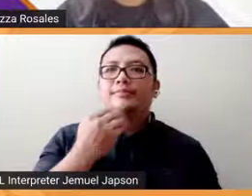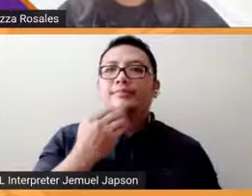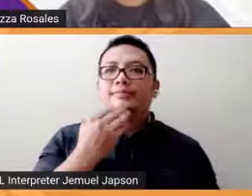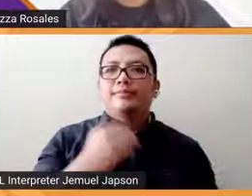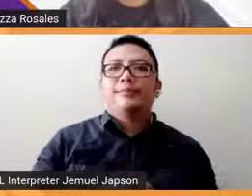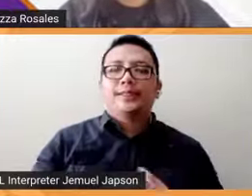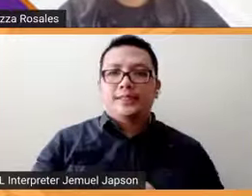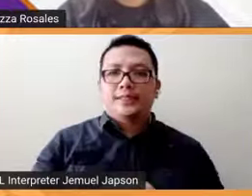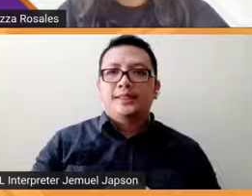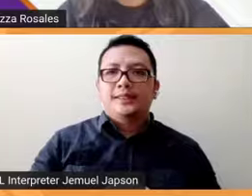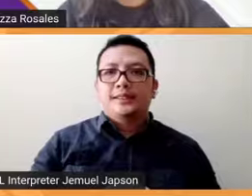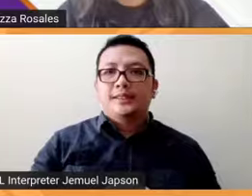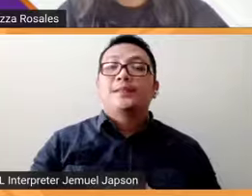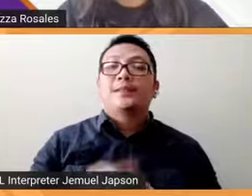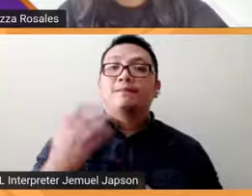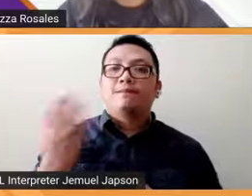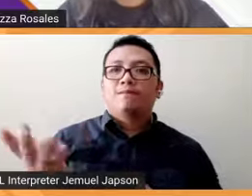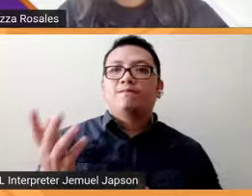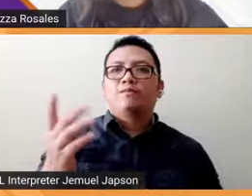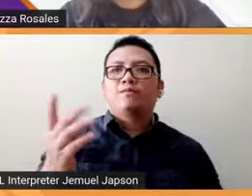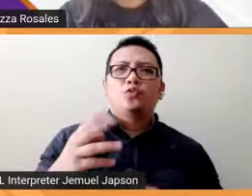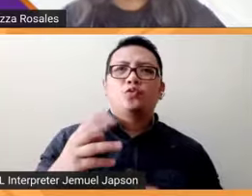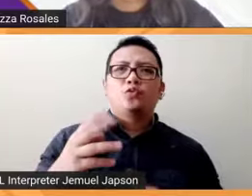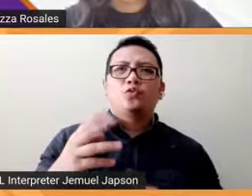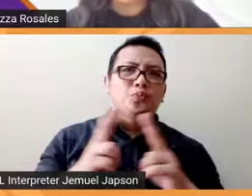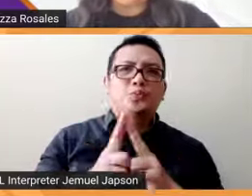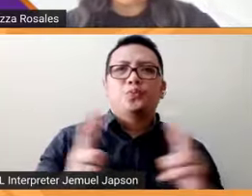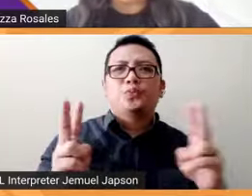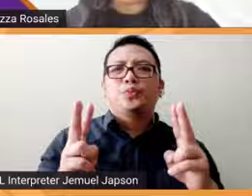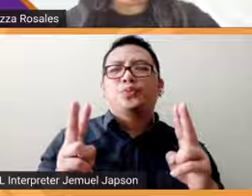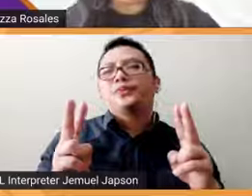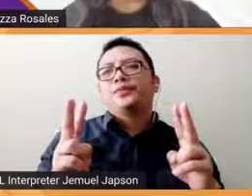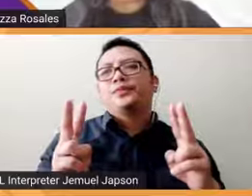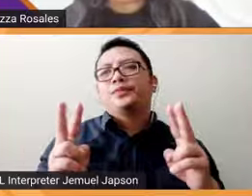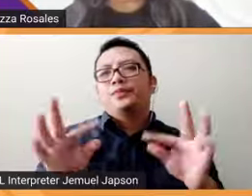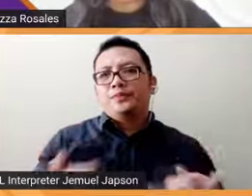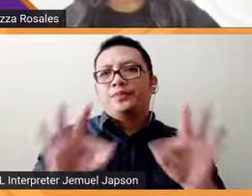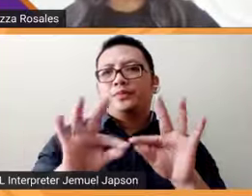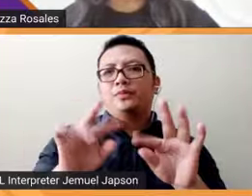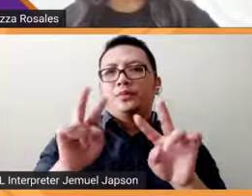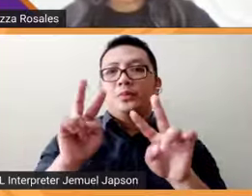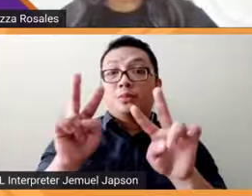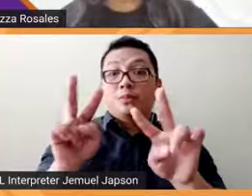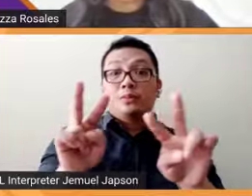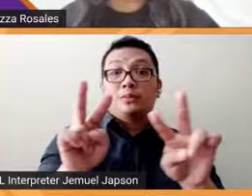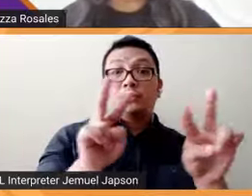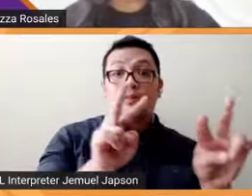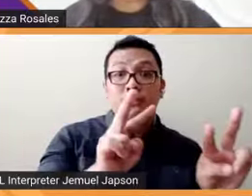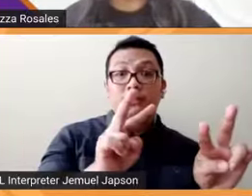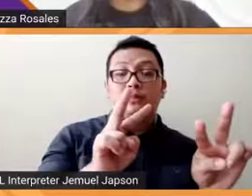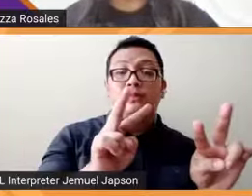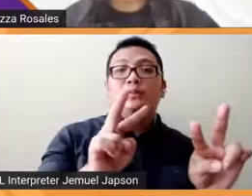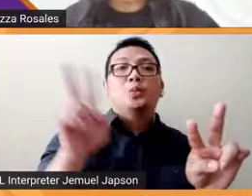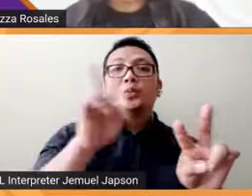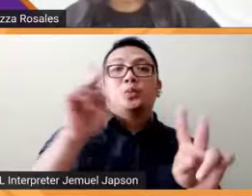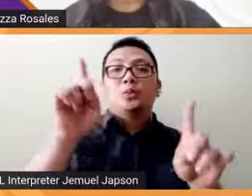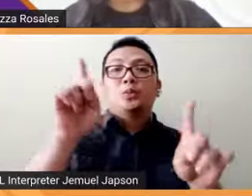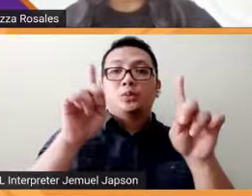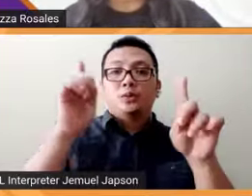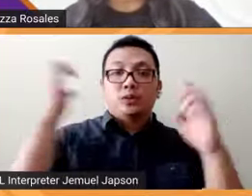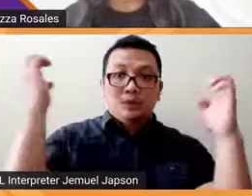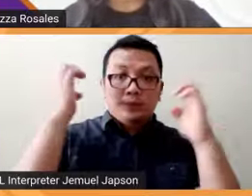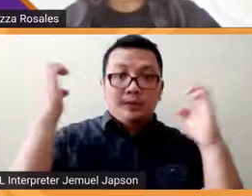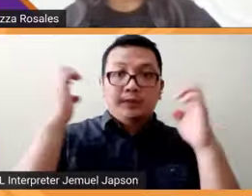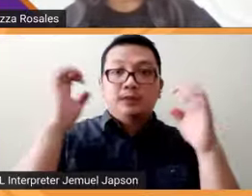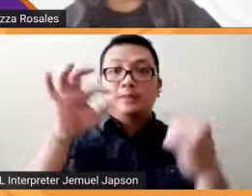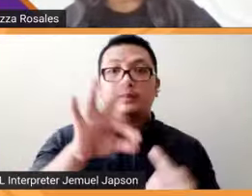natanong ko rin actually it would be very relevant para sa mga magmonitor ng election kung ano po yung expectation lalo na po